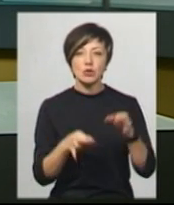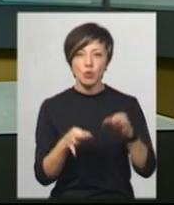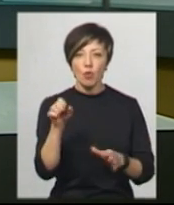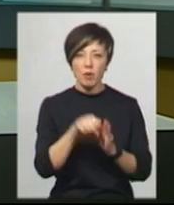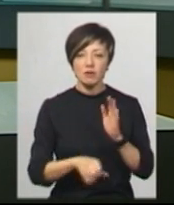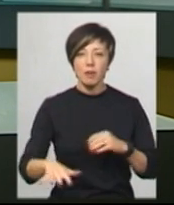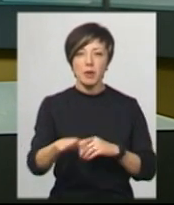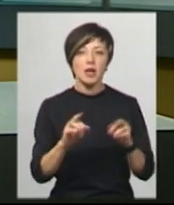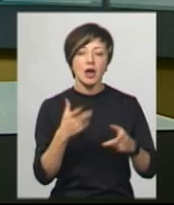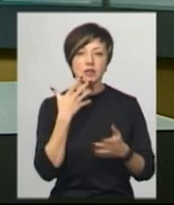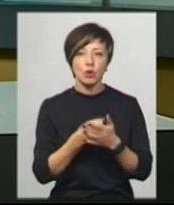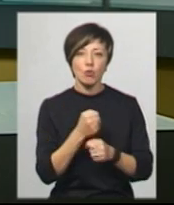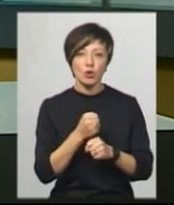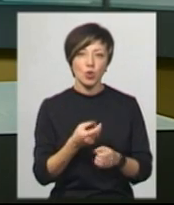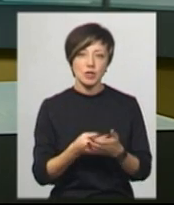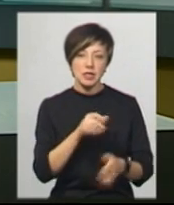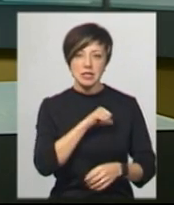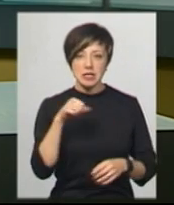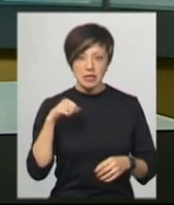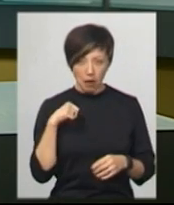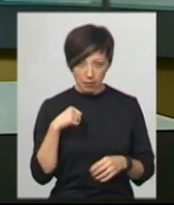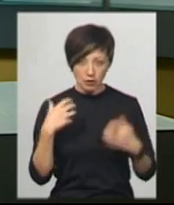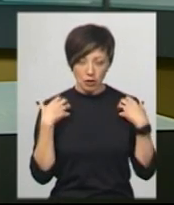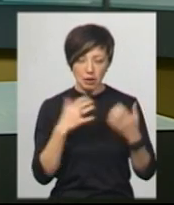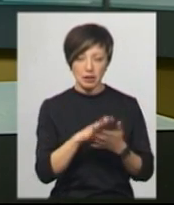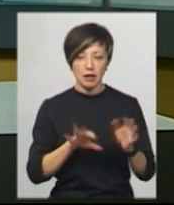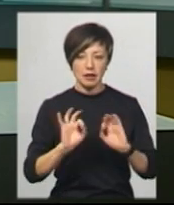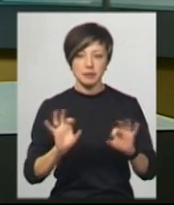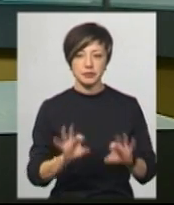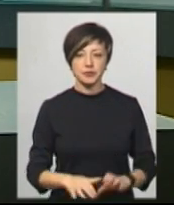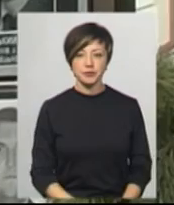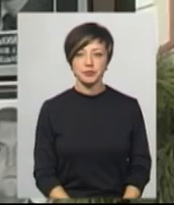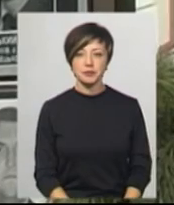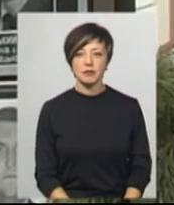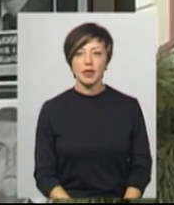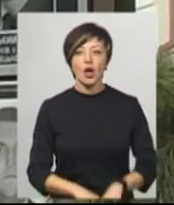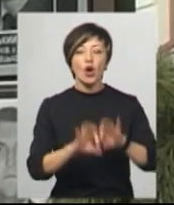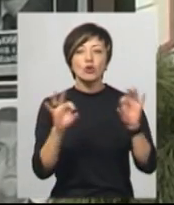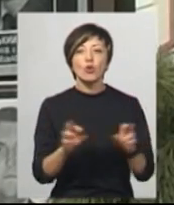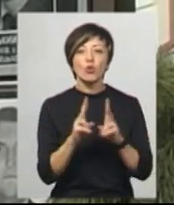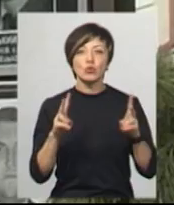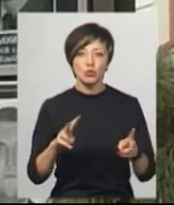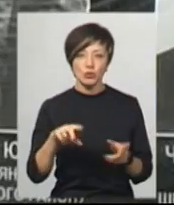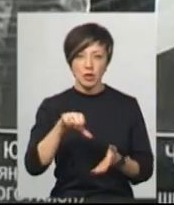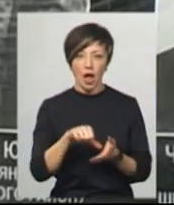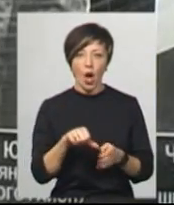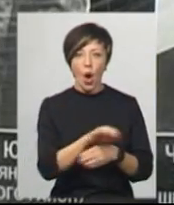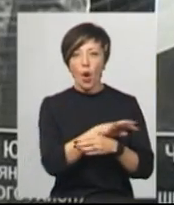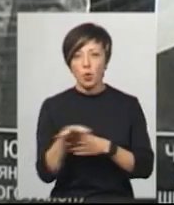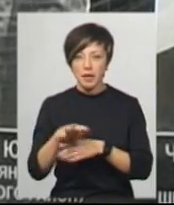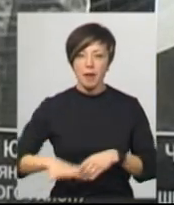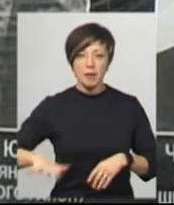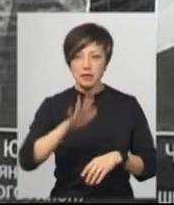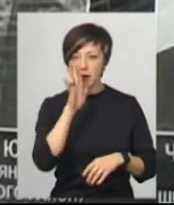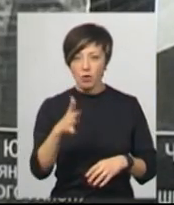на Майдані і як свою роботу оцінює сам Сергій Горбатюк – далі у сюжеті. Жоден, хто брав участь у розстрілі на Майдані, за п'ять